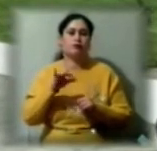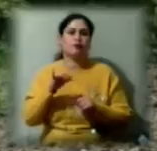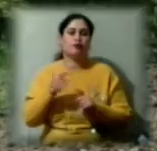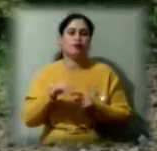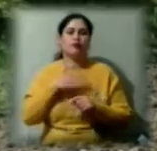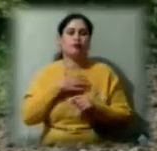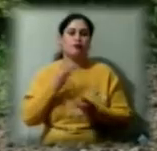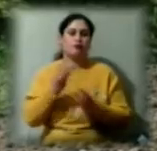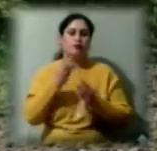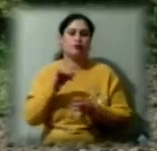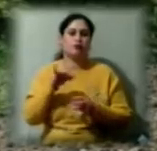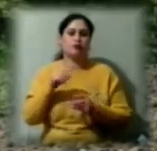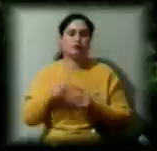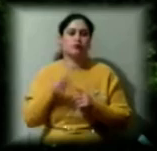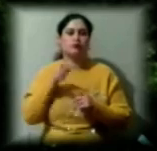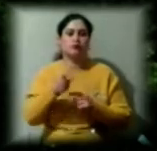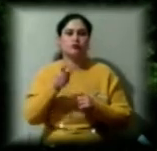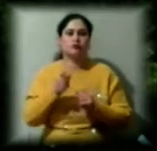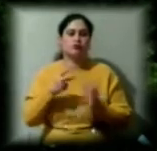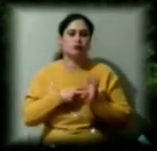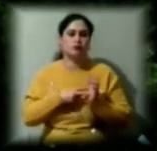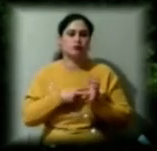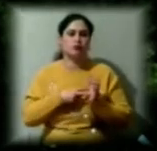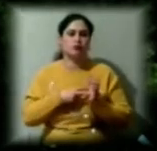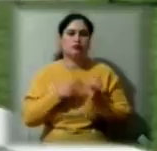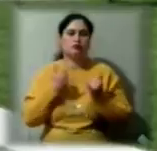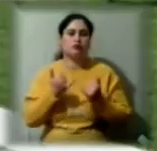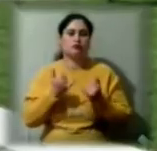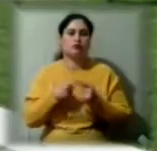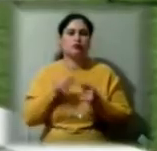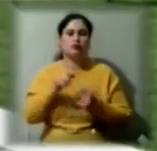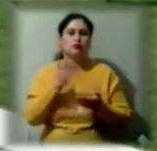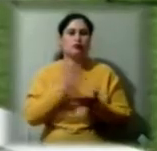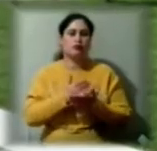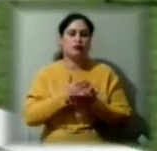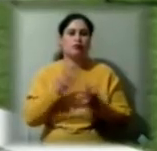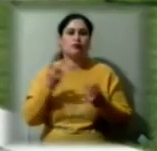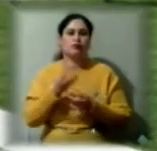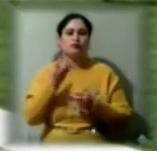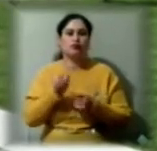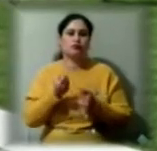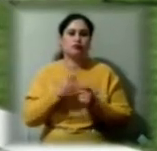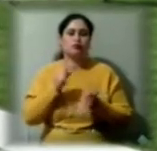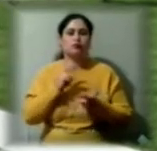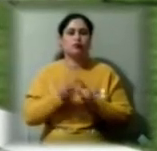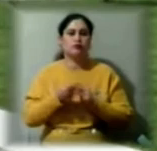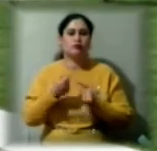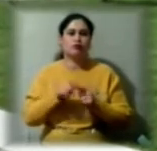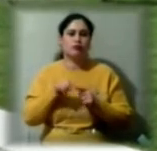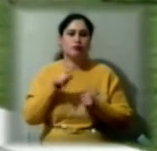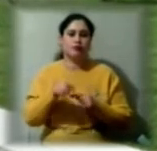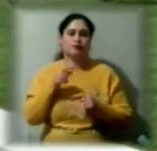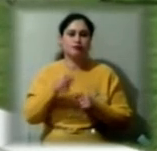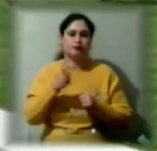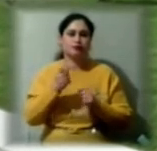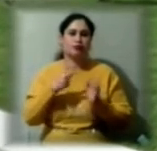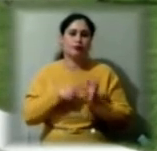підрозділів. 1107 на сьогодні. Їх є. Треба ще замінити ці 1107 і